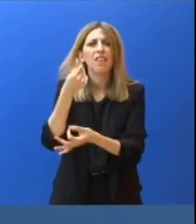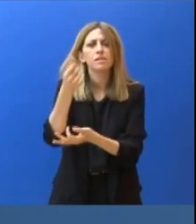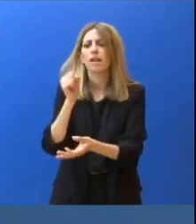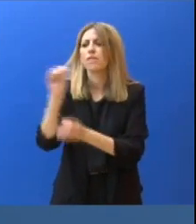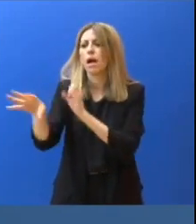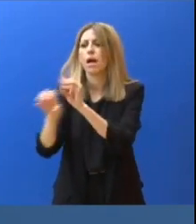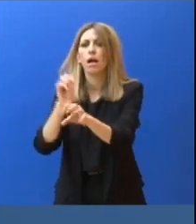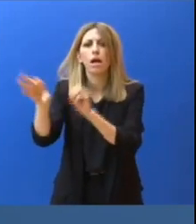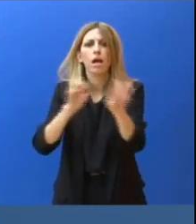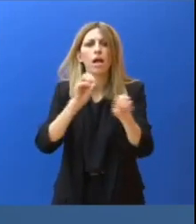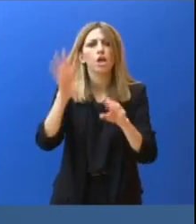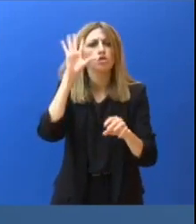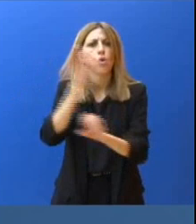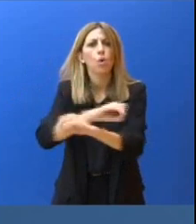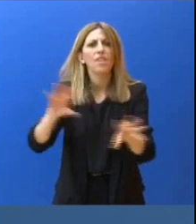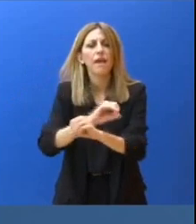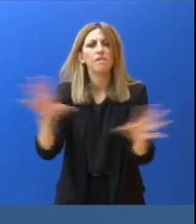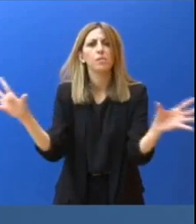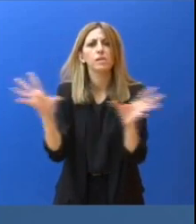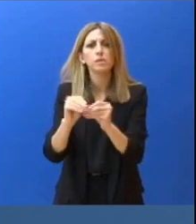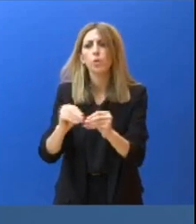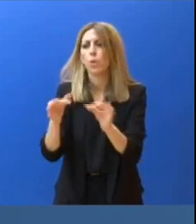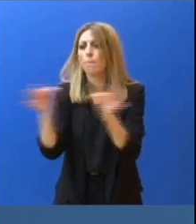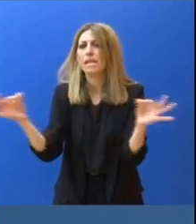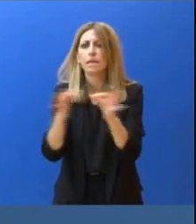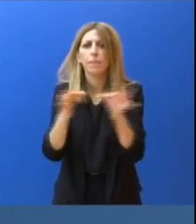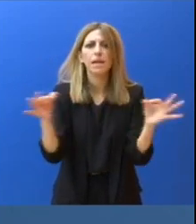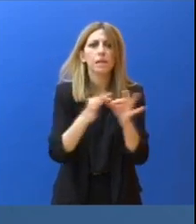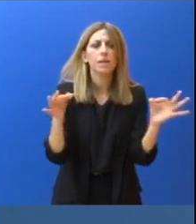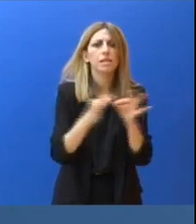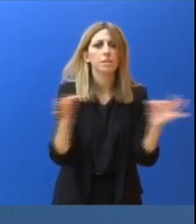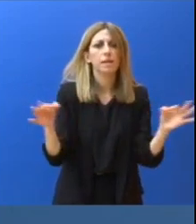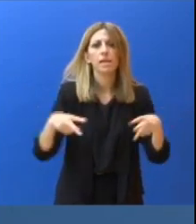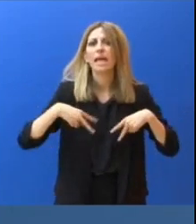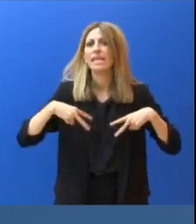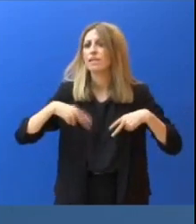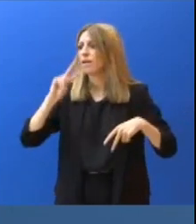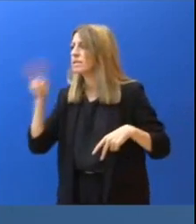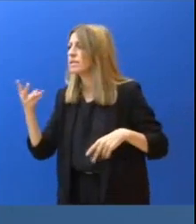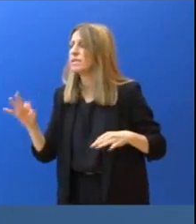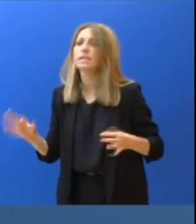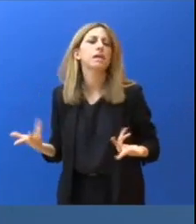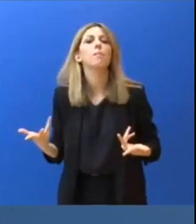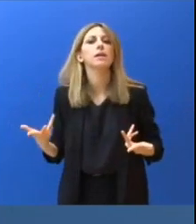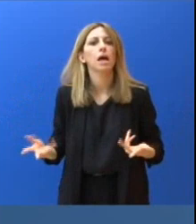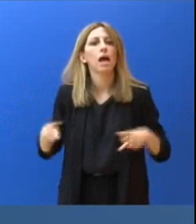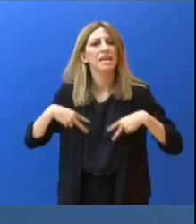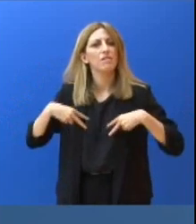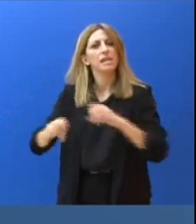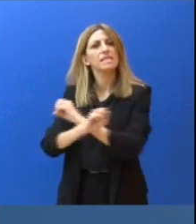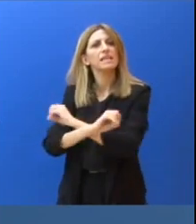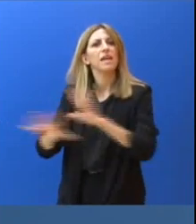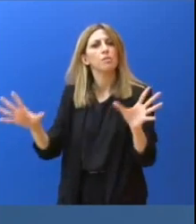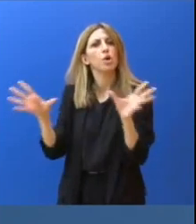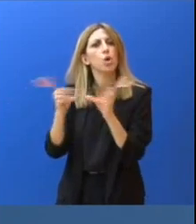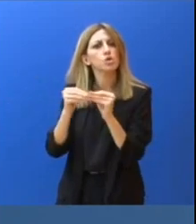Ελλήνων φορολογουμένων. Τι απαντά η κυβέρνηση, θα καταθέσει η κυβέρνηση το ακριβές ποσό που έλαβε κάθε μέσο ενημέρωσης. Και ο κύριος Γκάτσιος, κύριε εκπρόσωπε, ποιο είναι